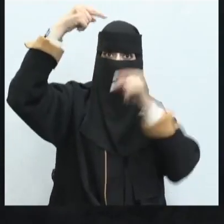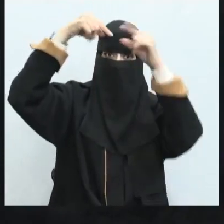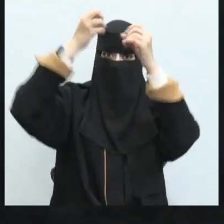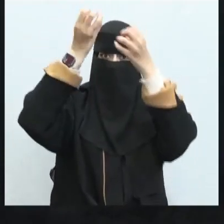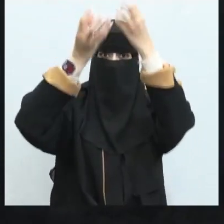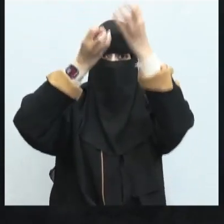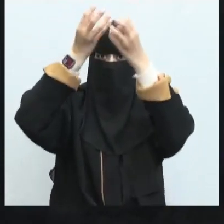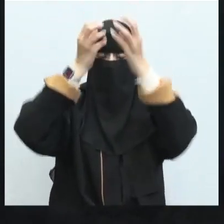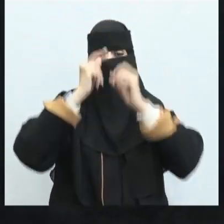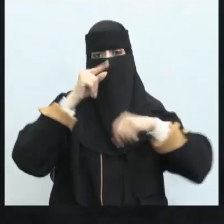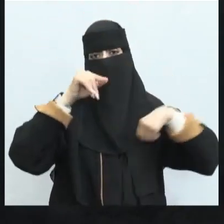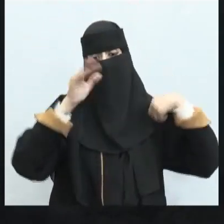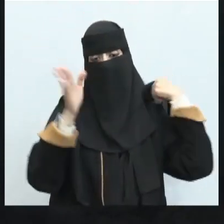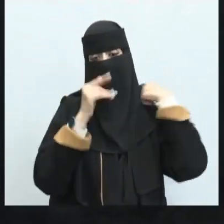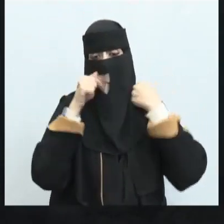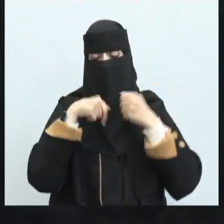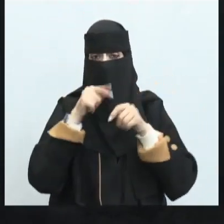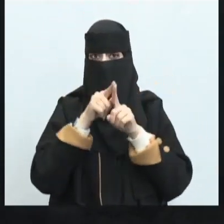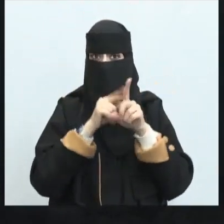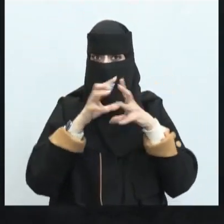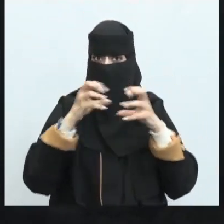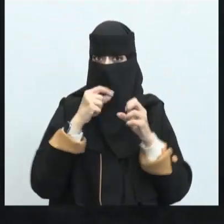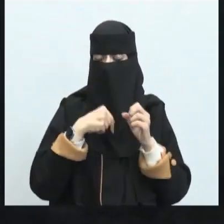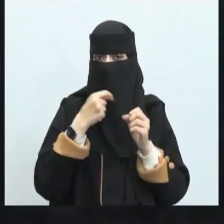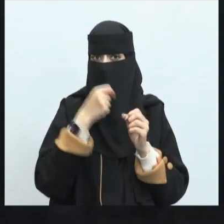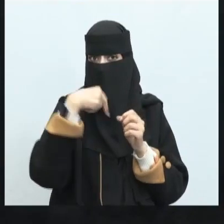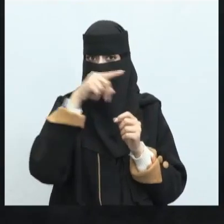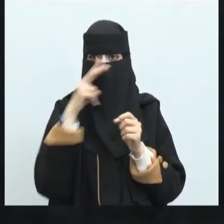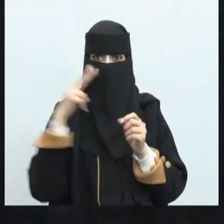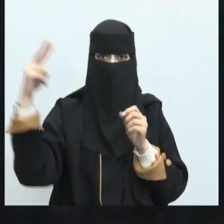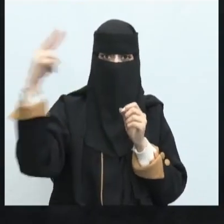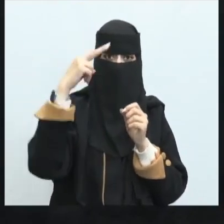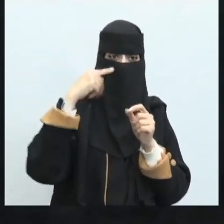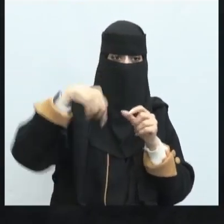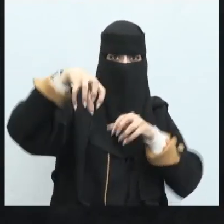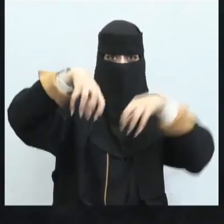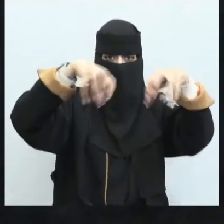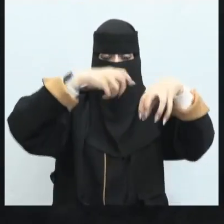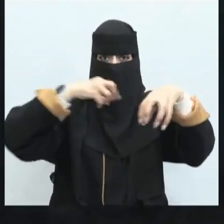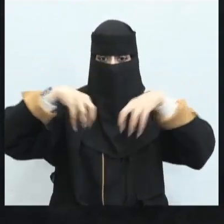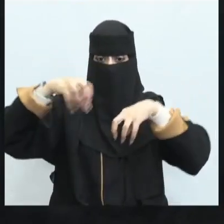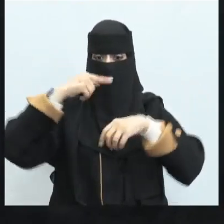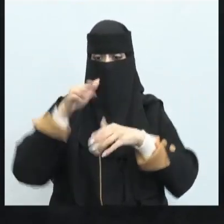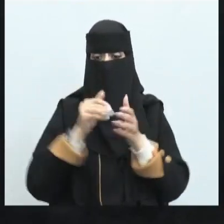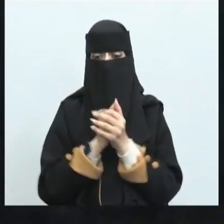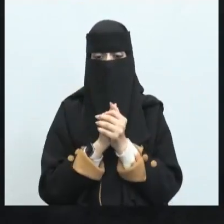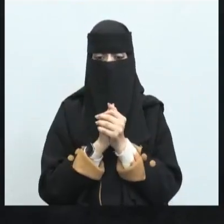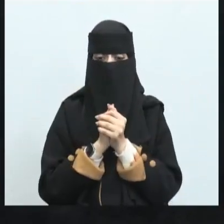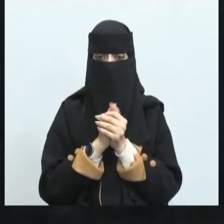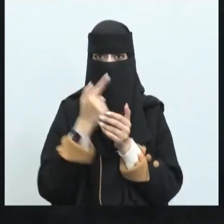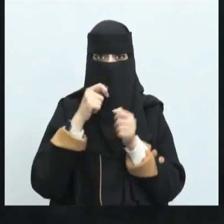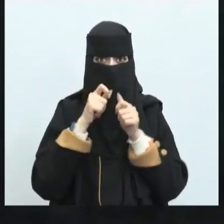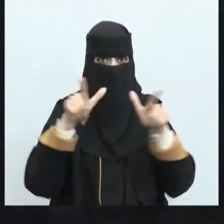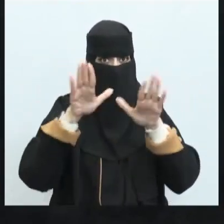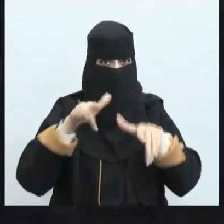رأسه نار فوق رأسه نار فإذا أنه يدري على أن الناس تراه من كل مكان فهو مثل هذا الجبل في أنه معروف عند الناس